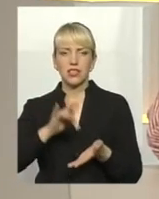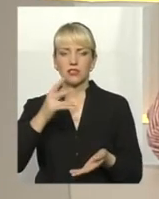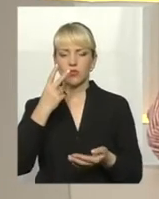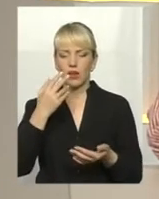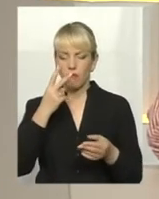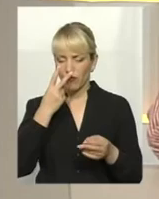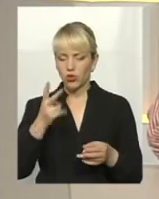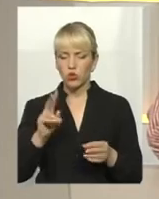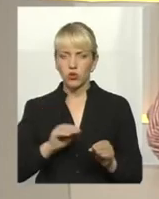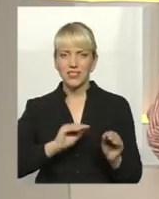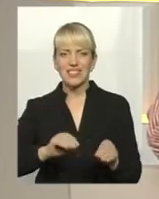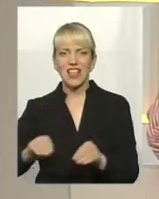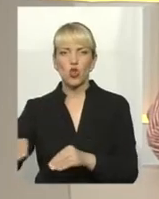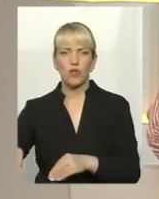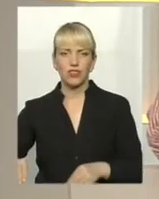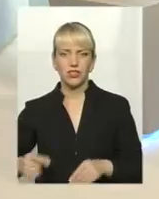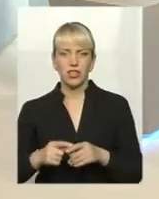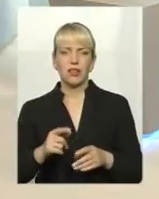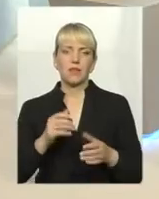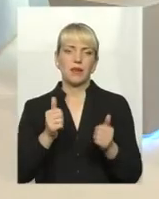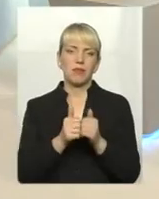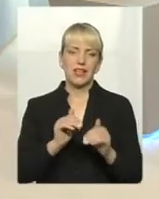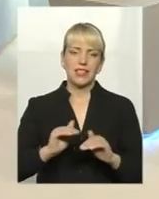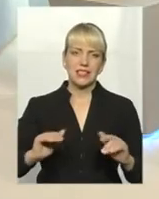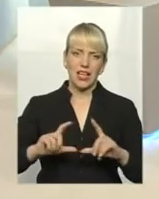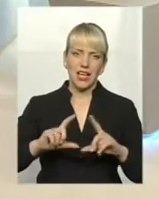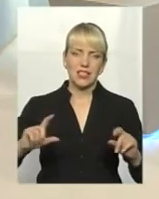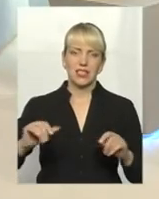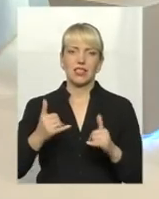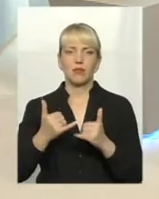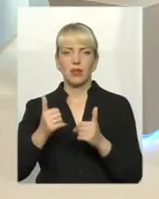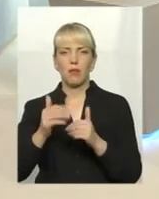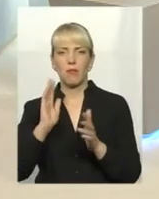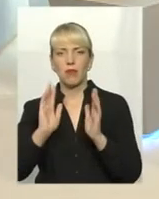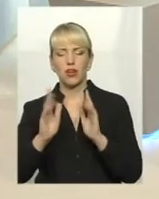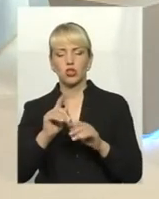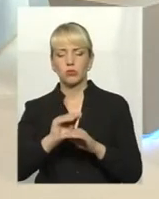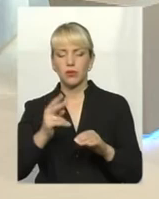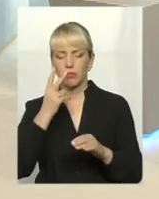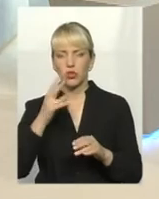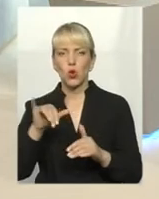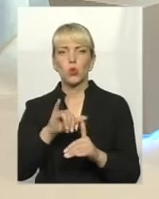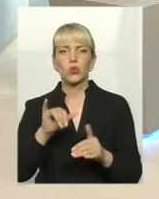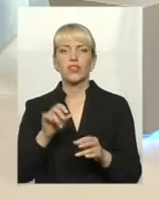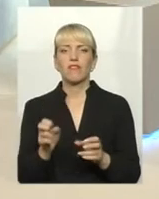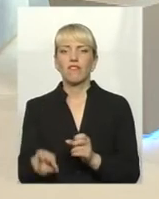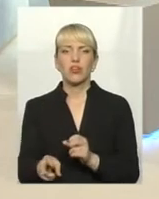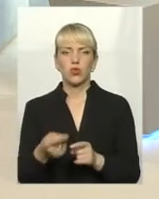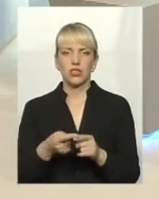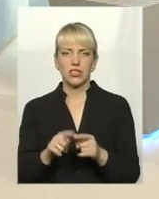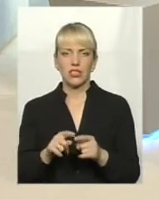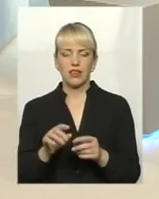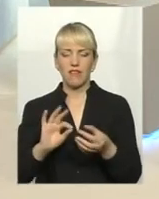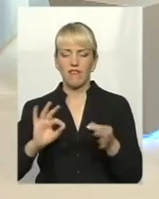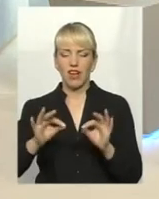парках, біля школи, тобто біля садіка поставили, на території садіка, щоб дітки маленькі бачили, що є куди сьогодні той